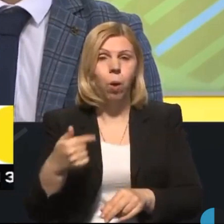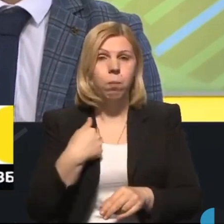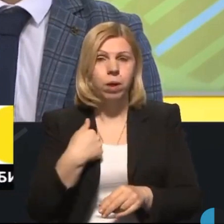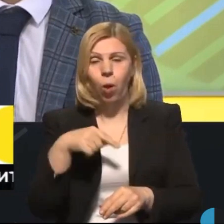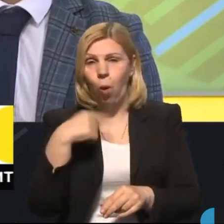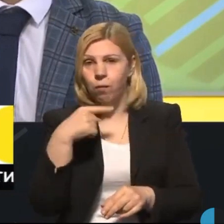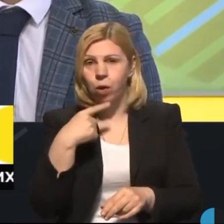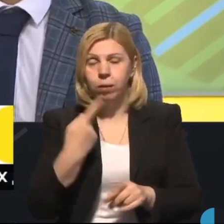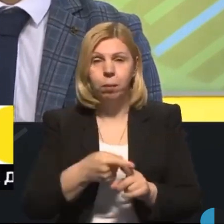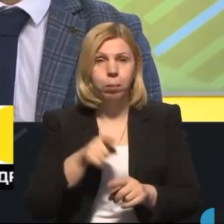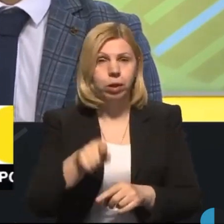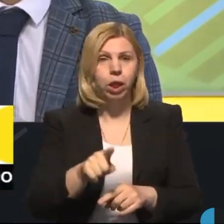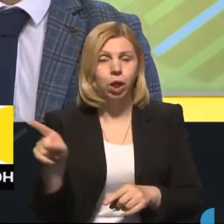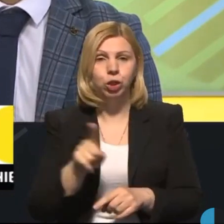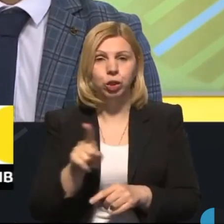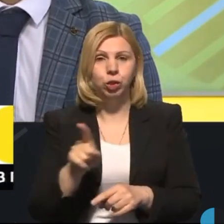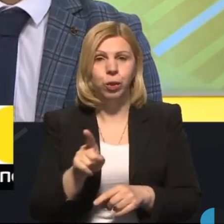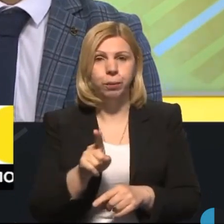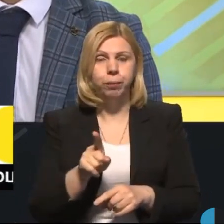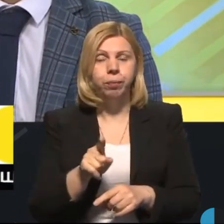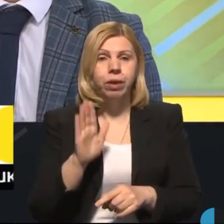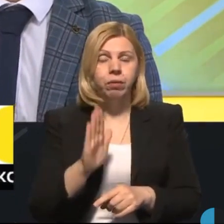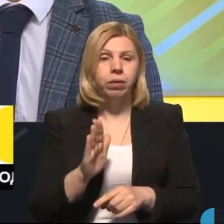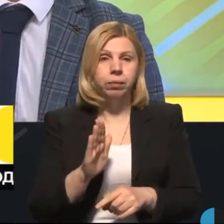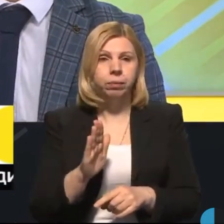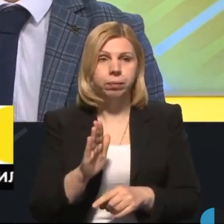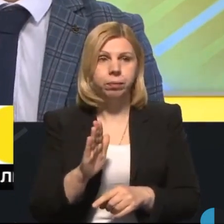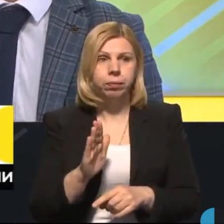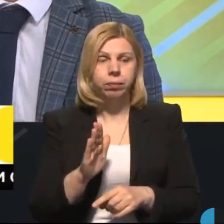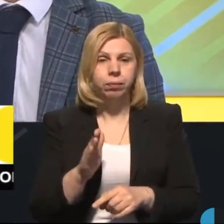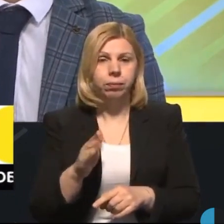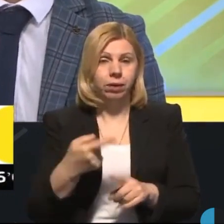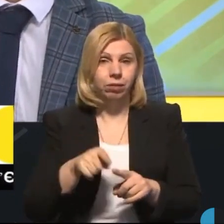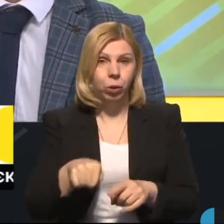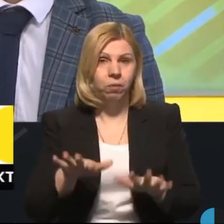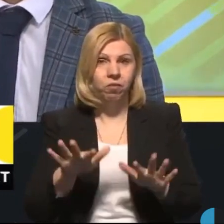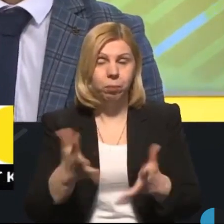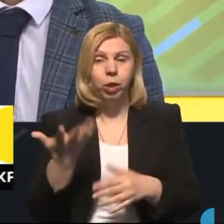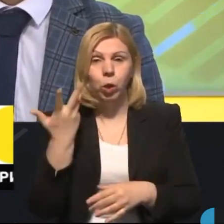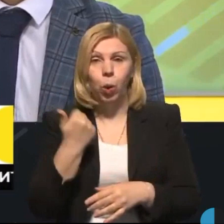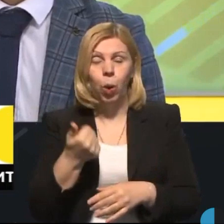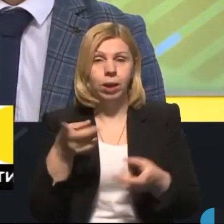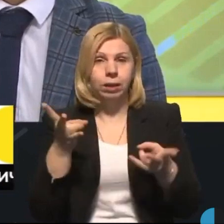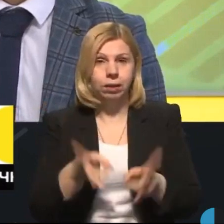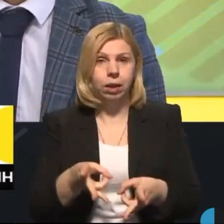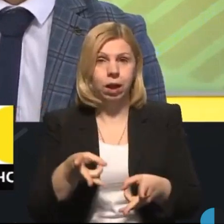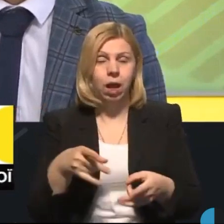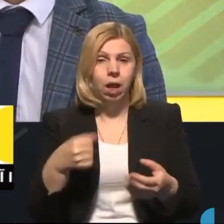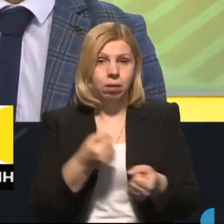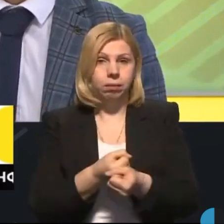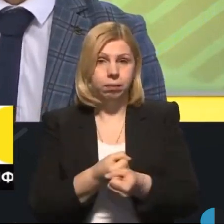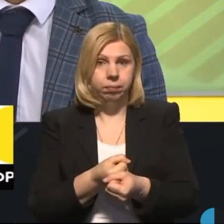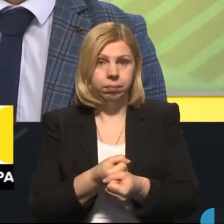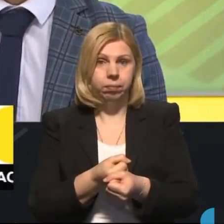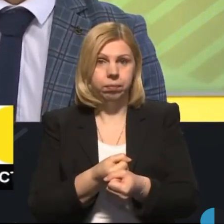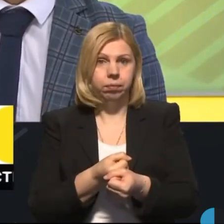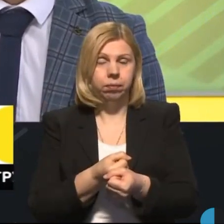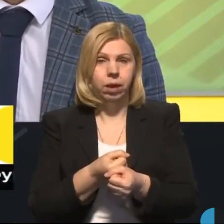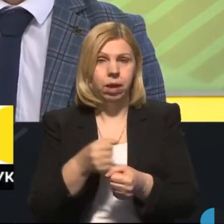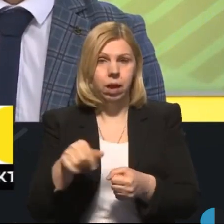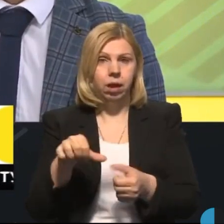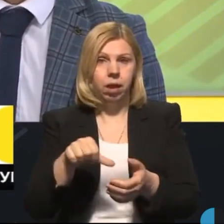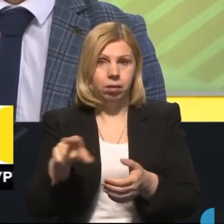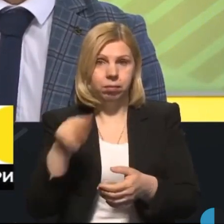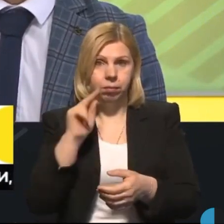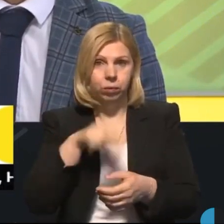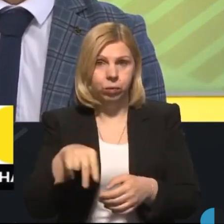говоримо про те, що в даному випадку, коли трапляється дорожньо-транспортна пригода за